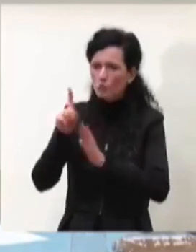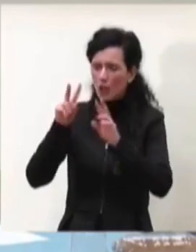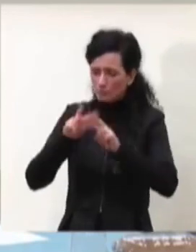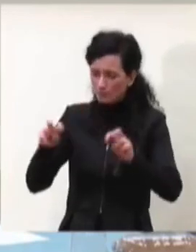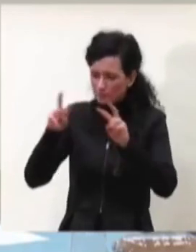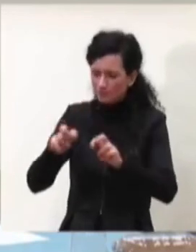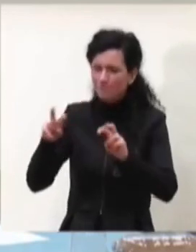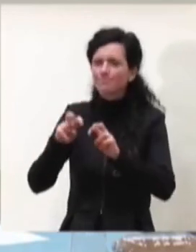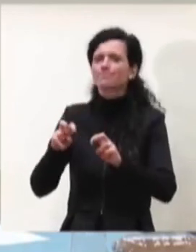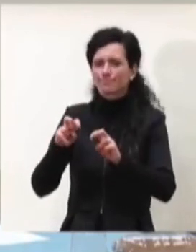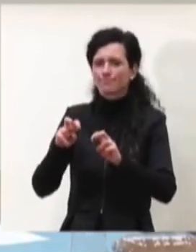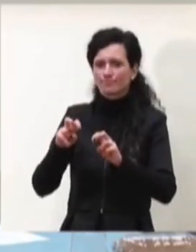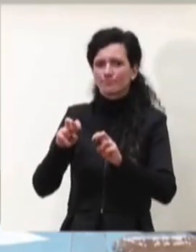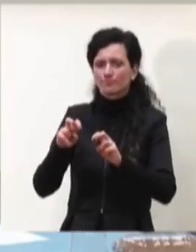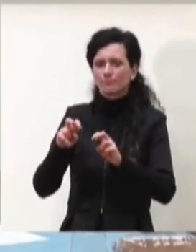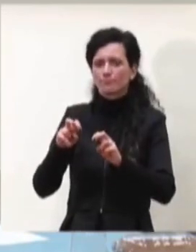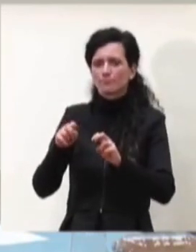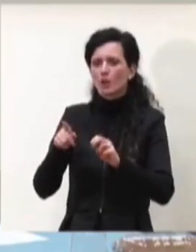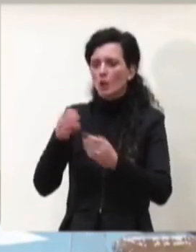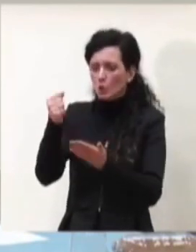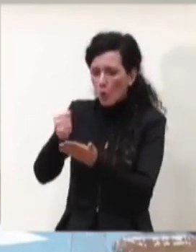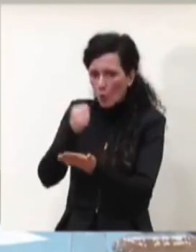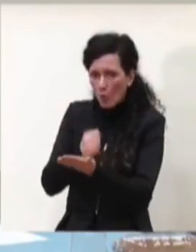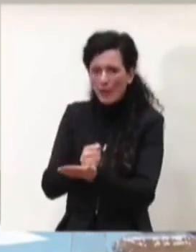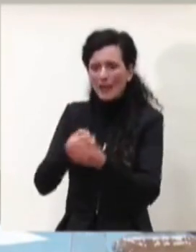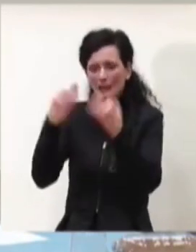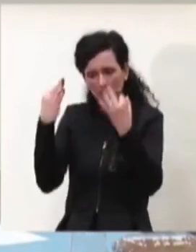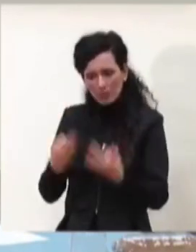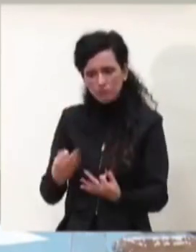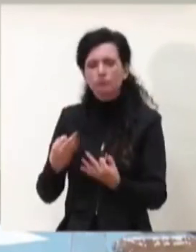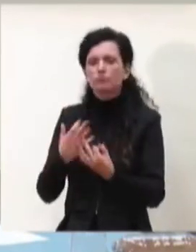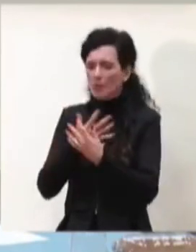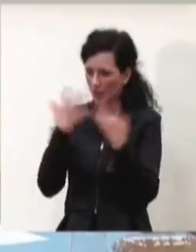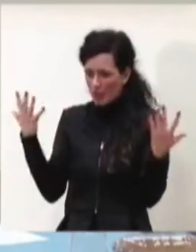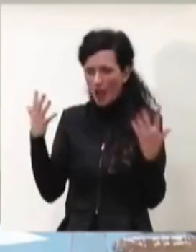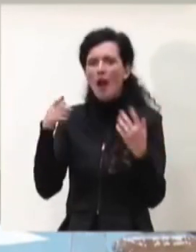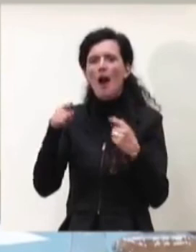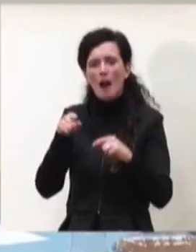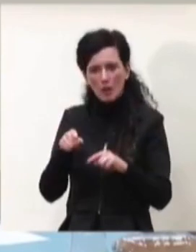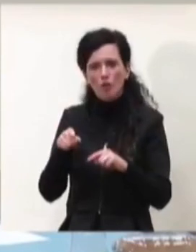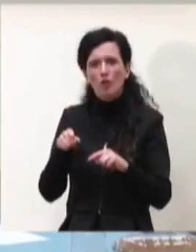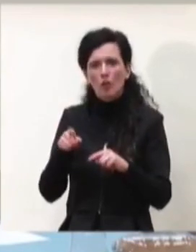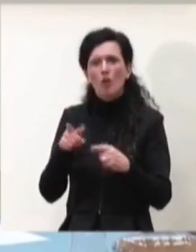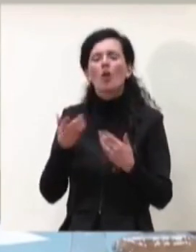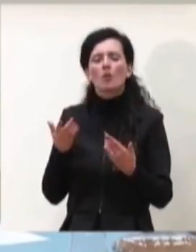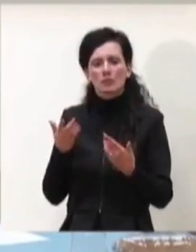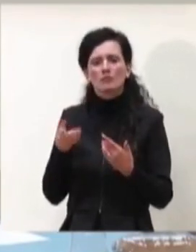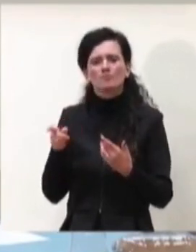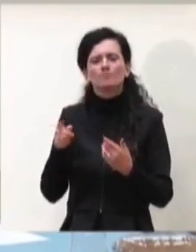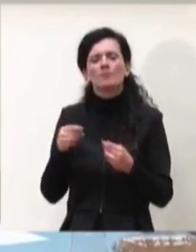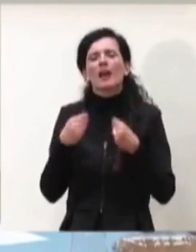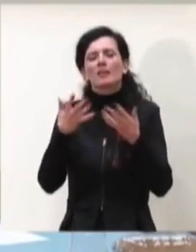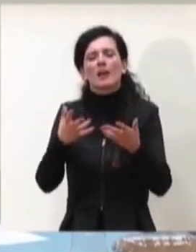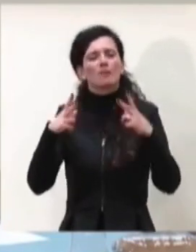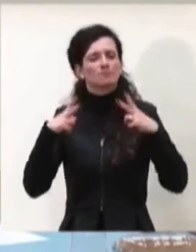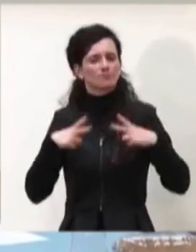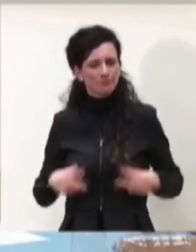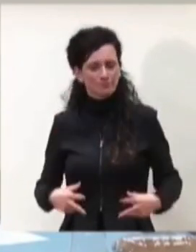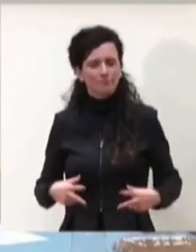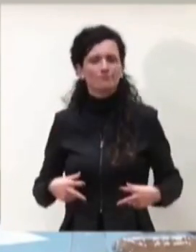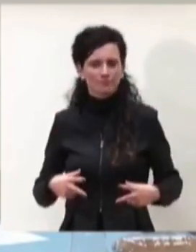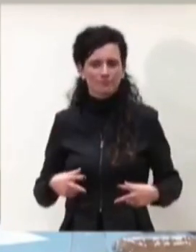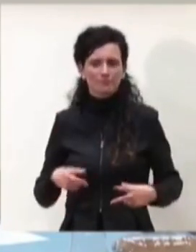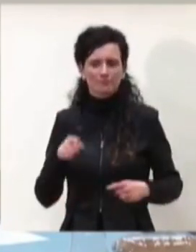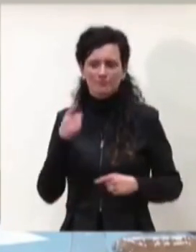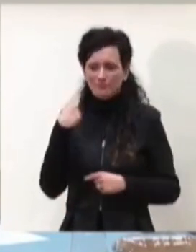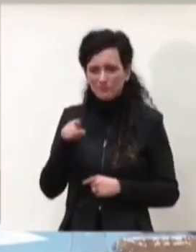documentato chiaramente è ulteriormente rassicurante per quel che